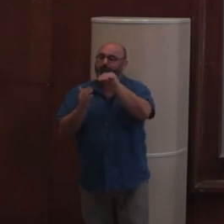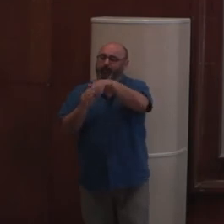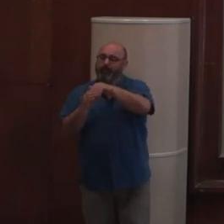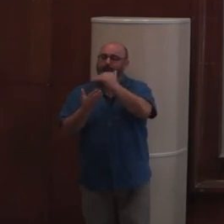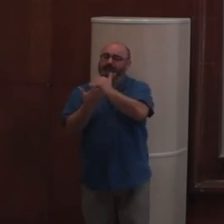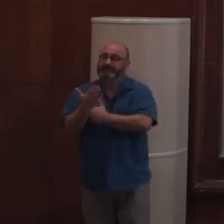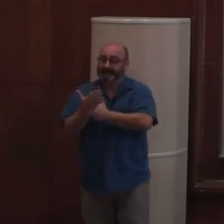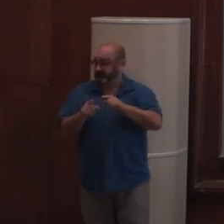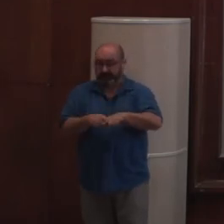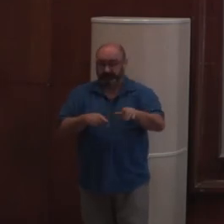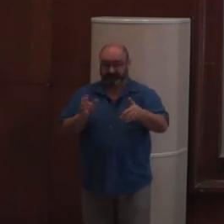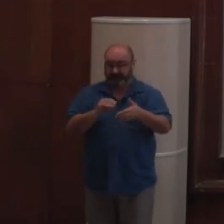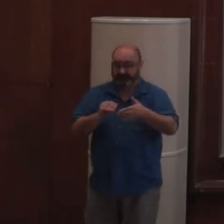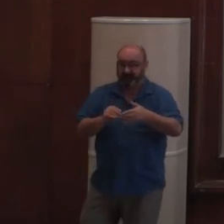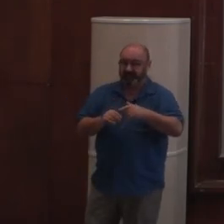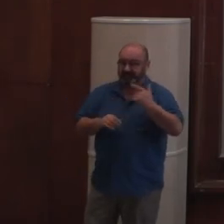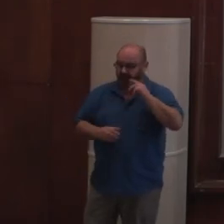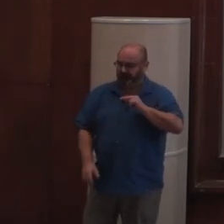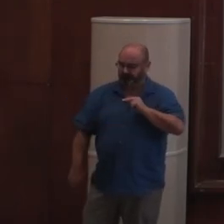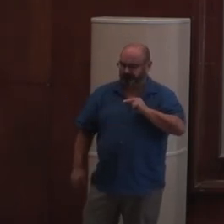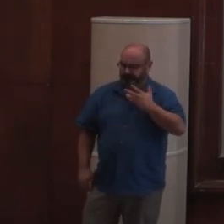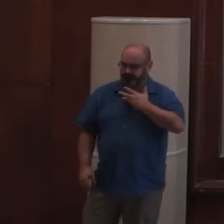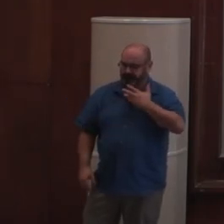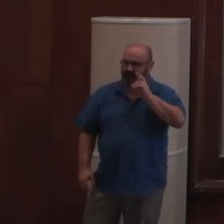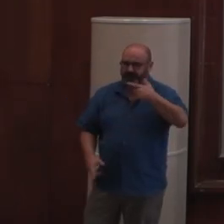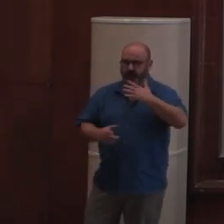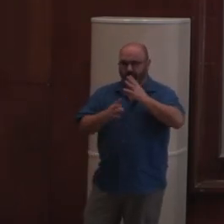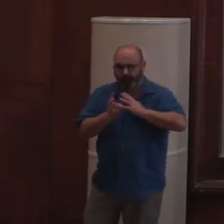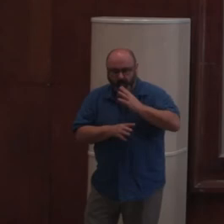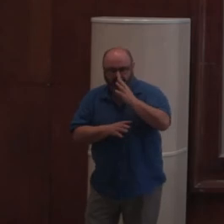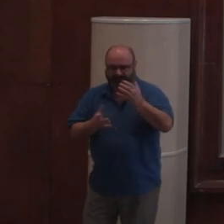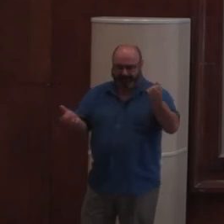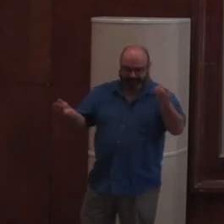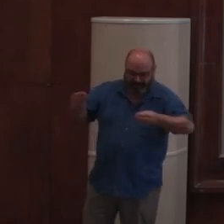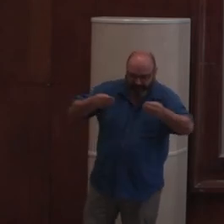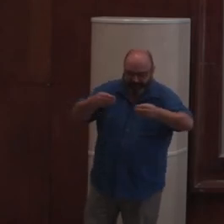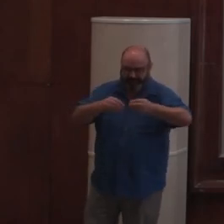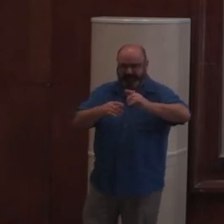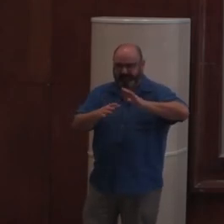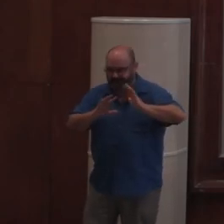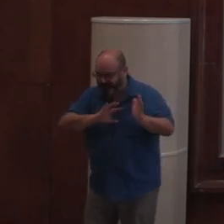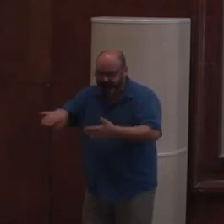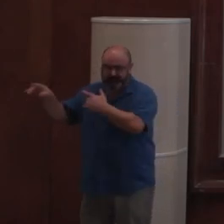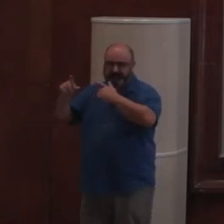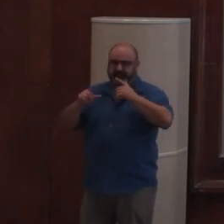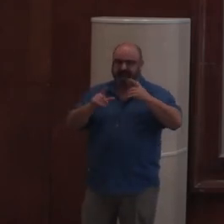c'est quelque chose qui est très compliqué à approcher aussi pour des gens qui ont l'habitude de faire des projets qu'on fait et puis après, on passe à autre chose.